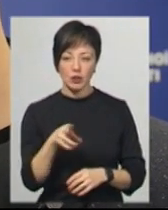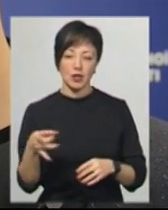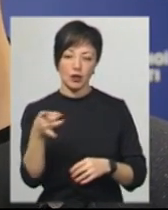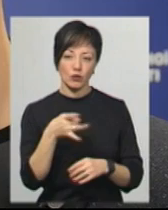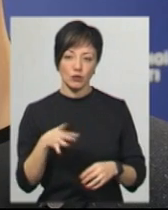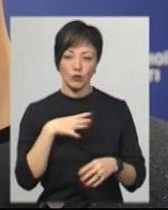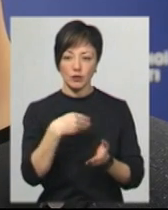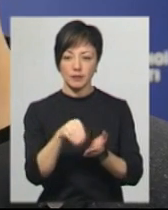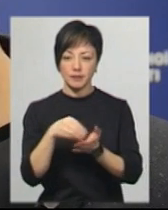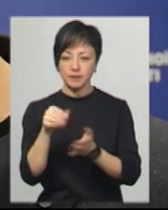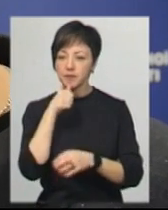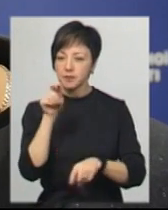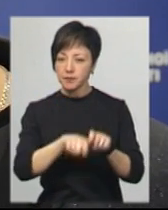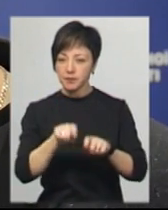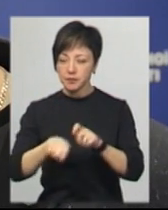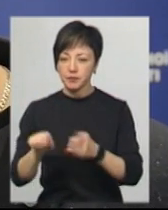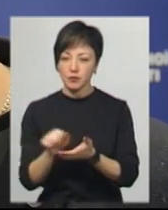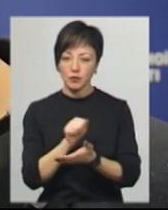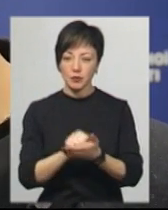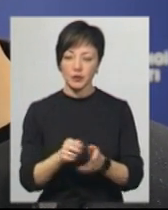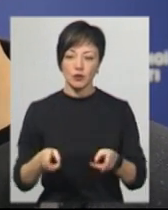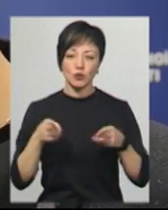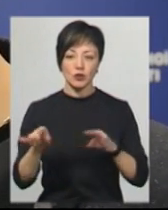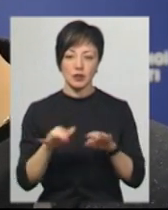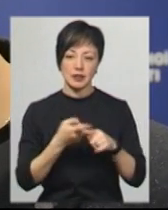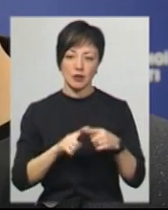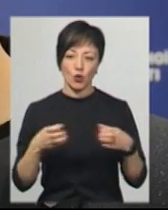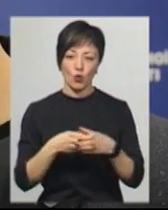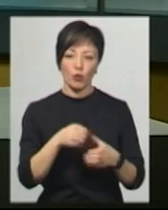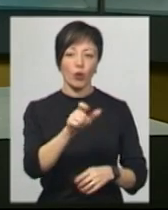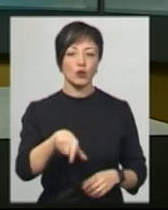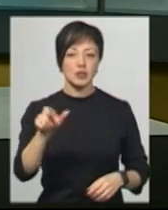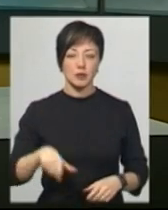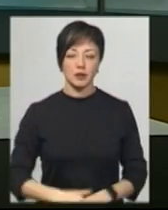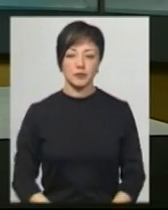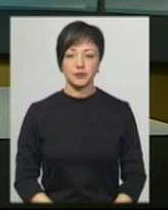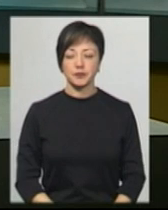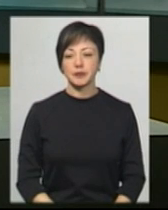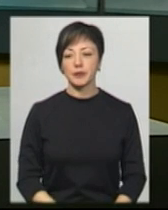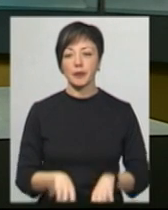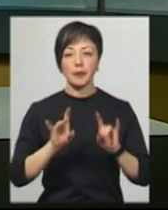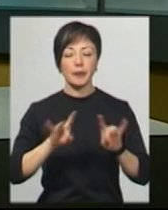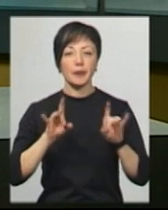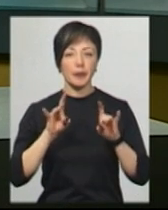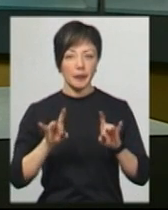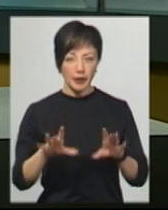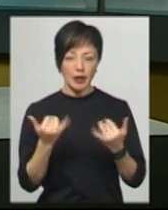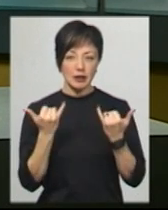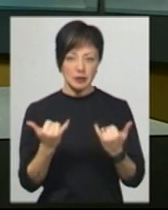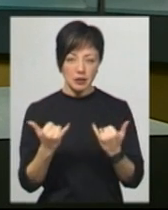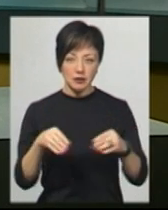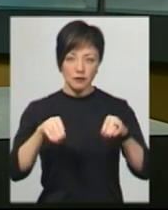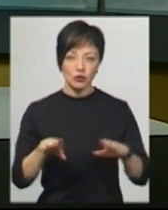закупівель з метою документування злочинної діяльності вказаної групи осіб. За словами Сергія Попова, наразі